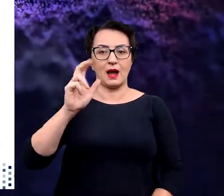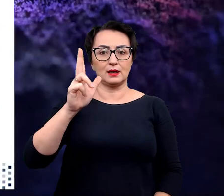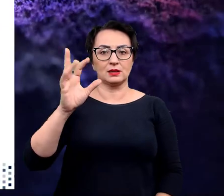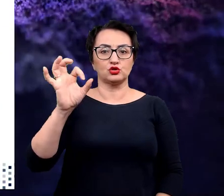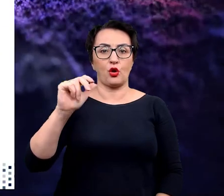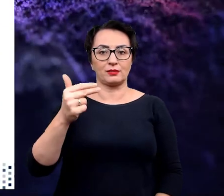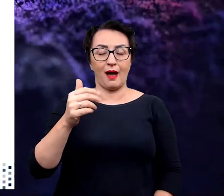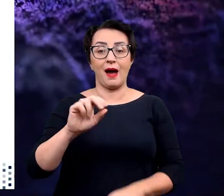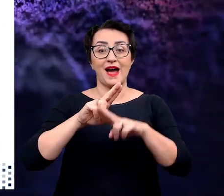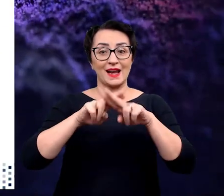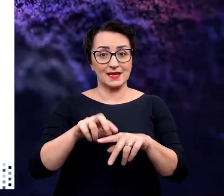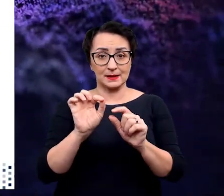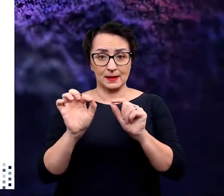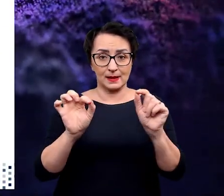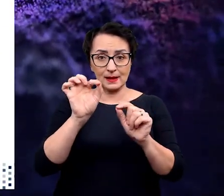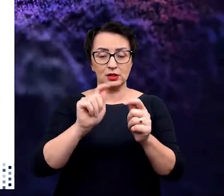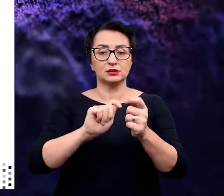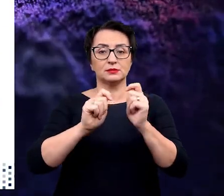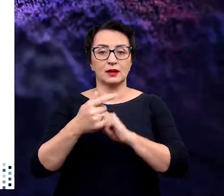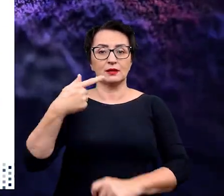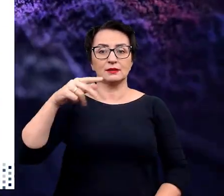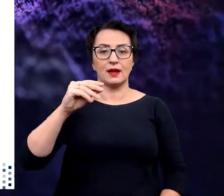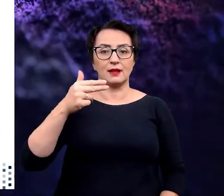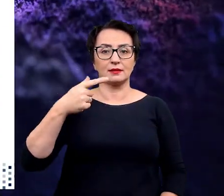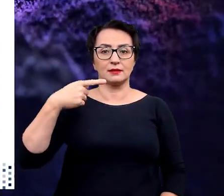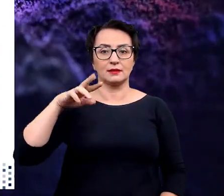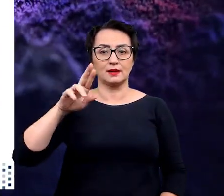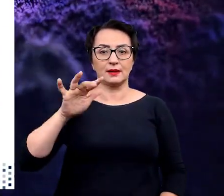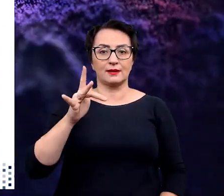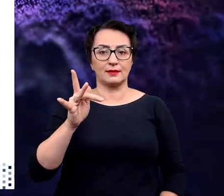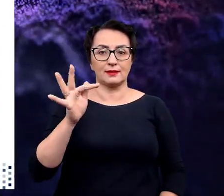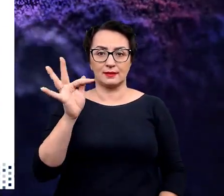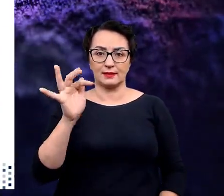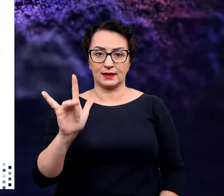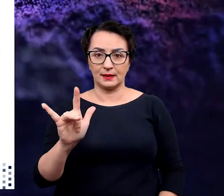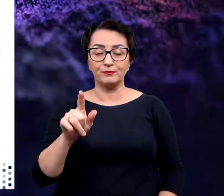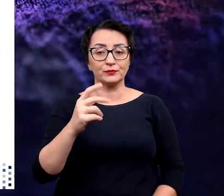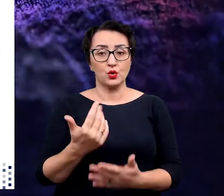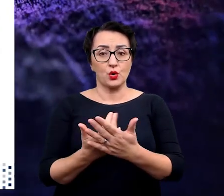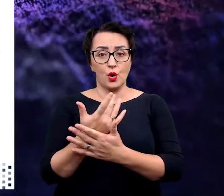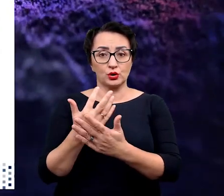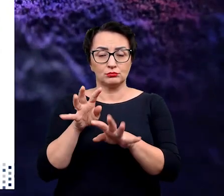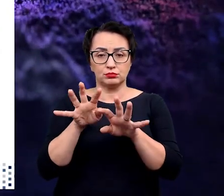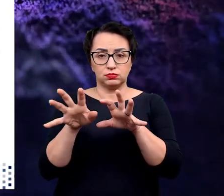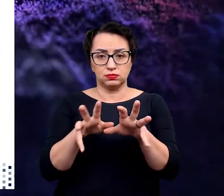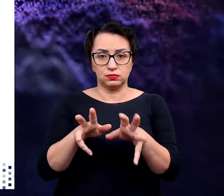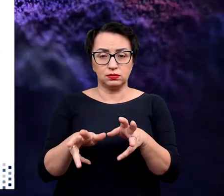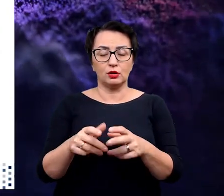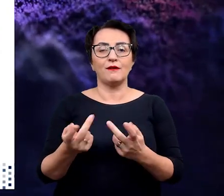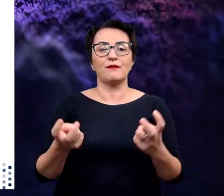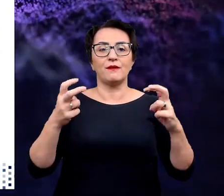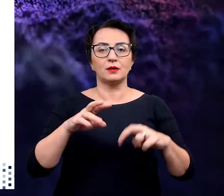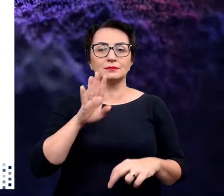przektraca się w akson, a cała reszta z nich zmienia się w dendryty, które rozrastając się i